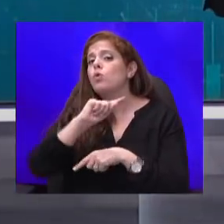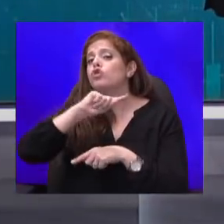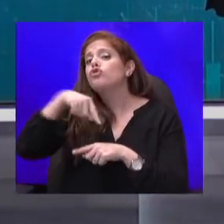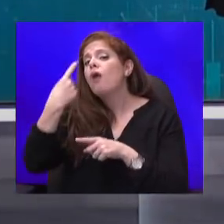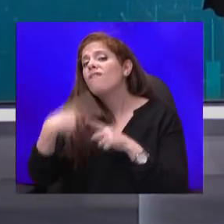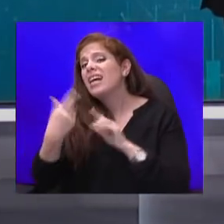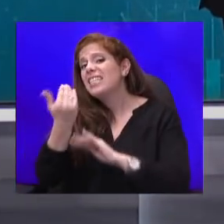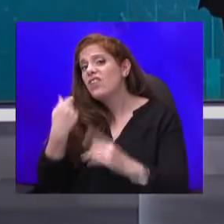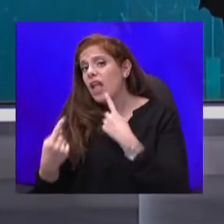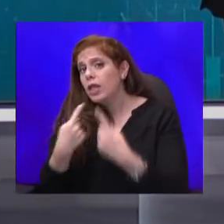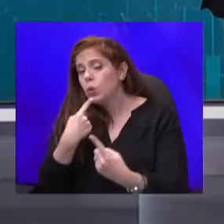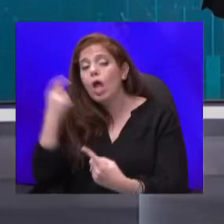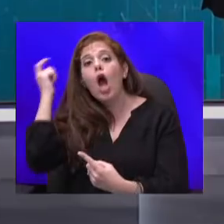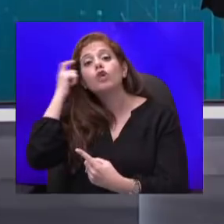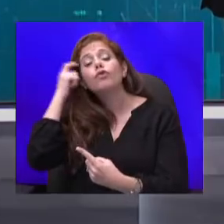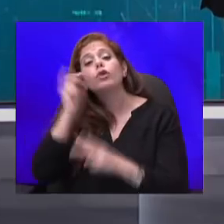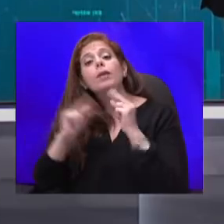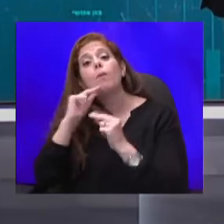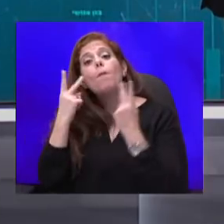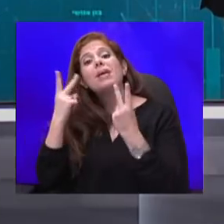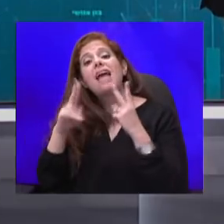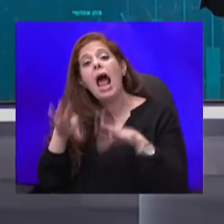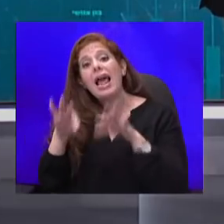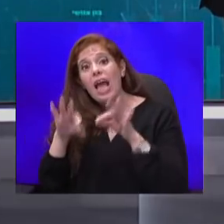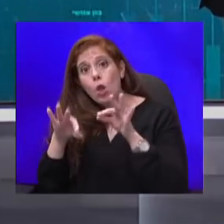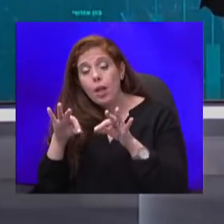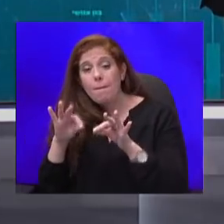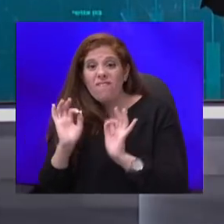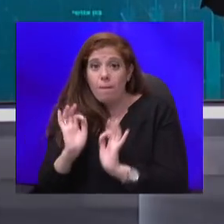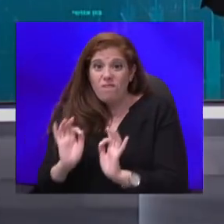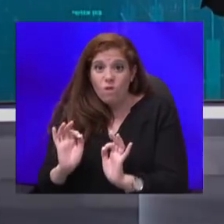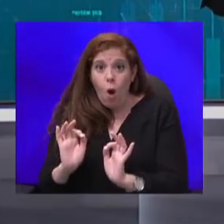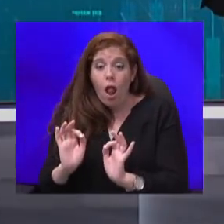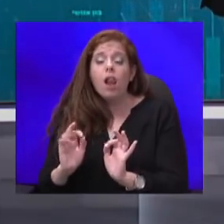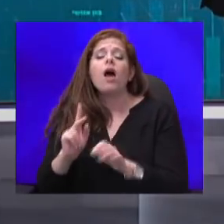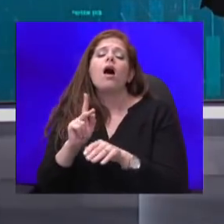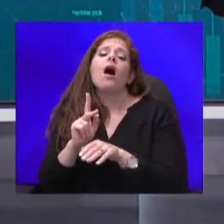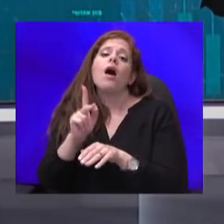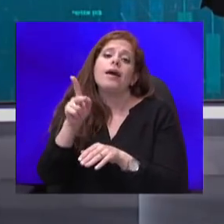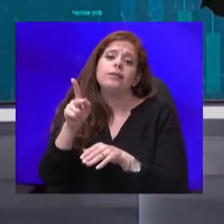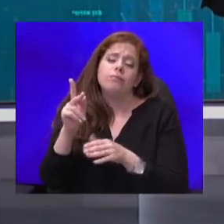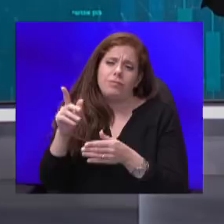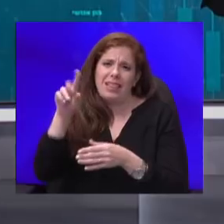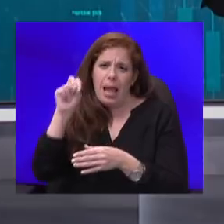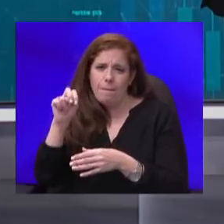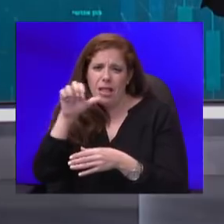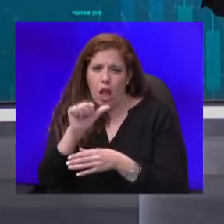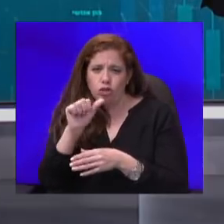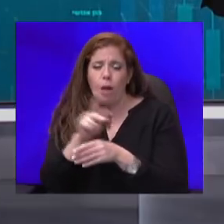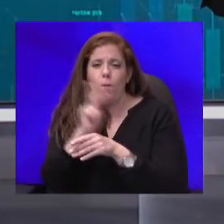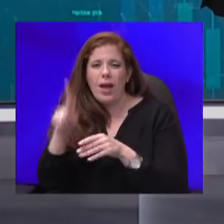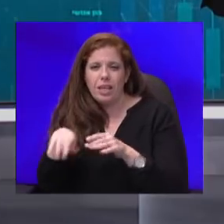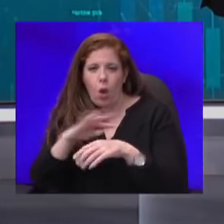בעיקר על הקניונים, ובפועל, פרויקטור הקורונה החדש, נחמן אש, הגיע עם הצעות מאוד